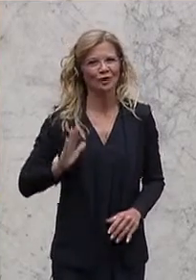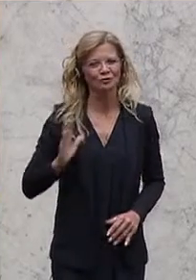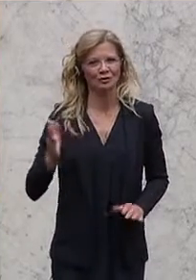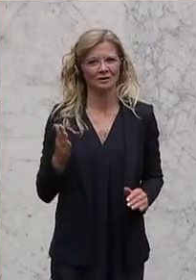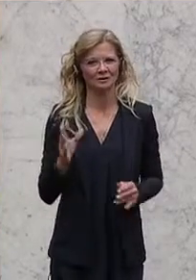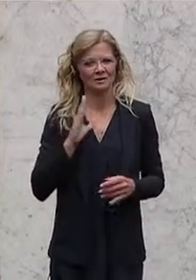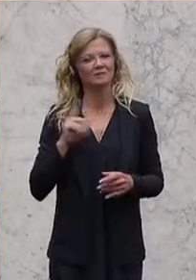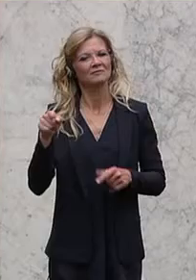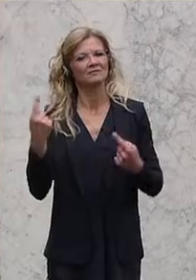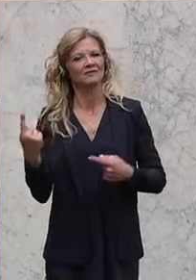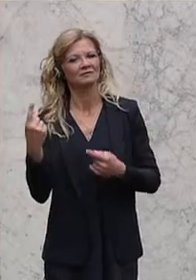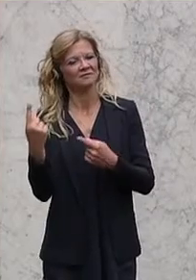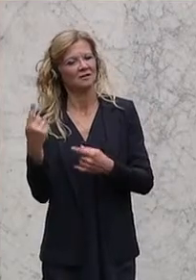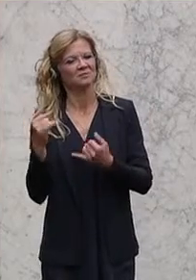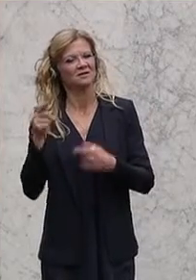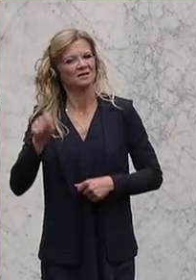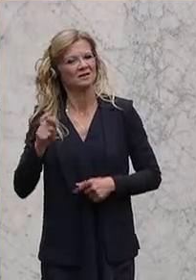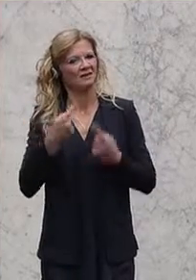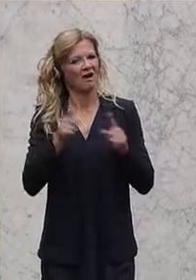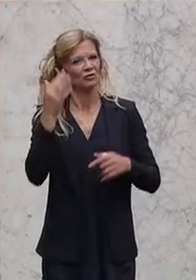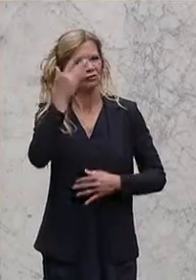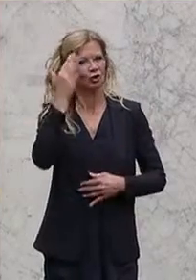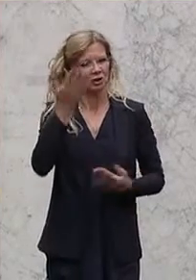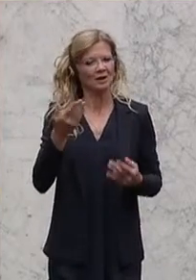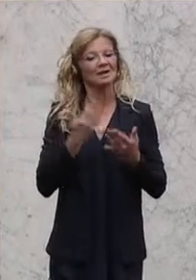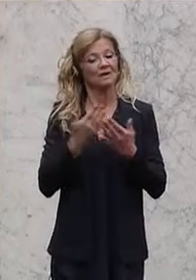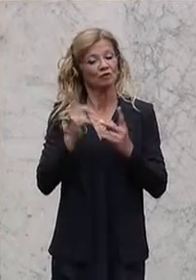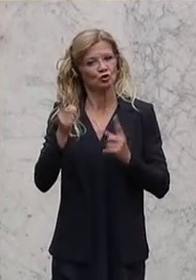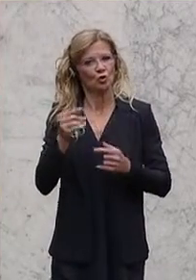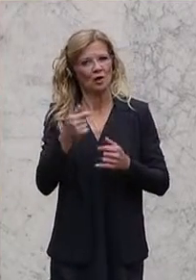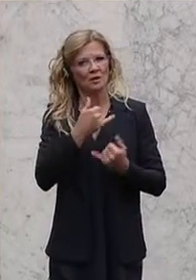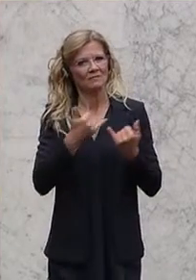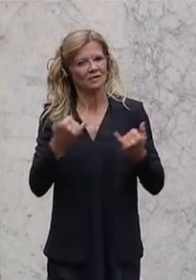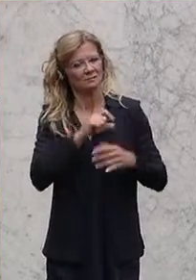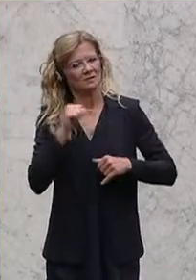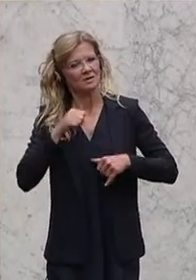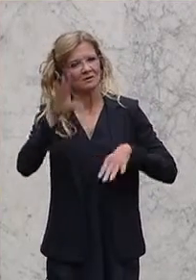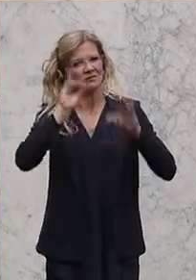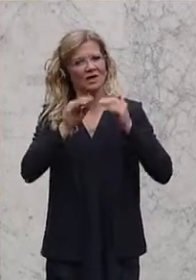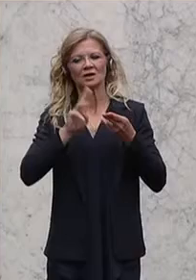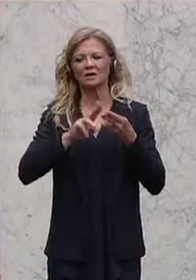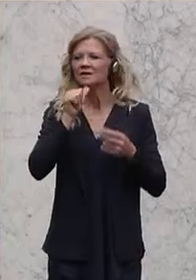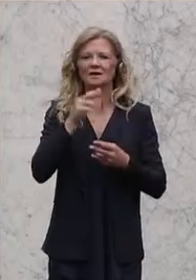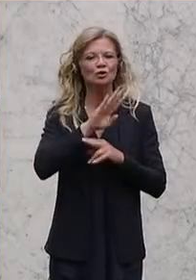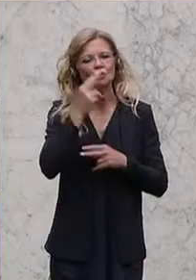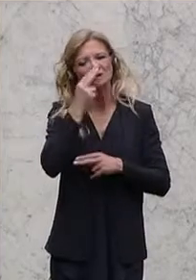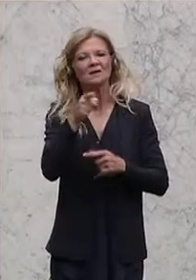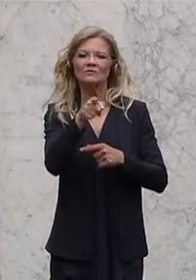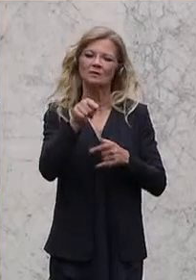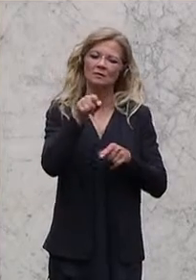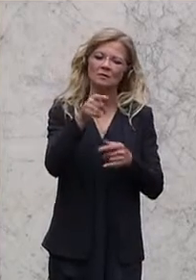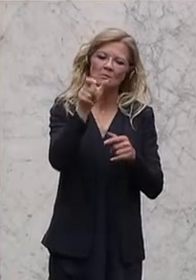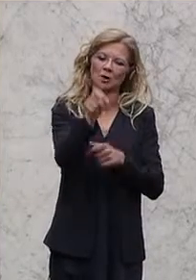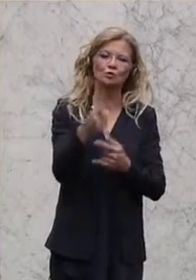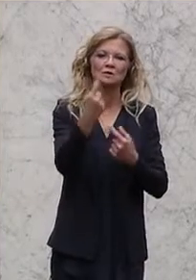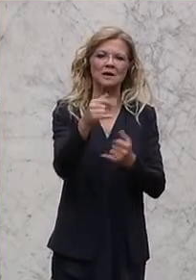war. Und damit Sie sich ein bisschen Eindruck machen können und sehen, dass da nicht alle lahmfromm sind und im schönen Anzug sich brav benehmen, wie